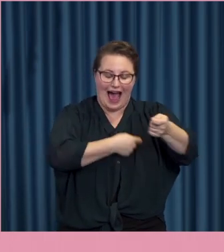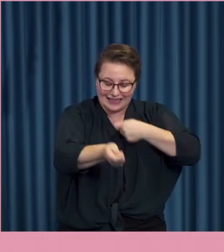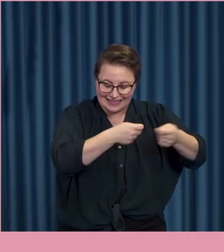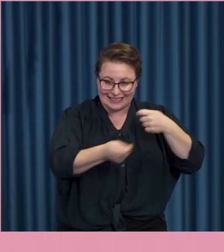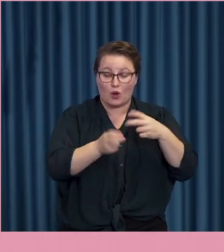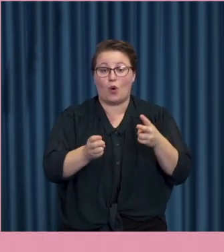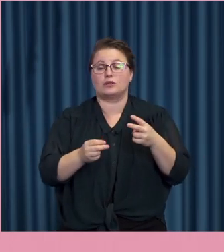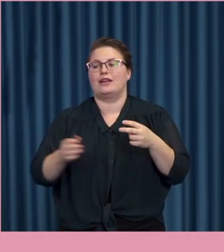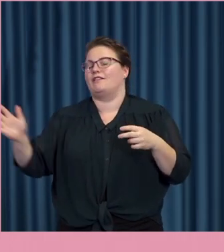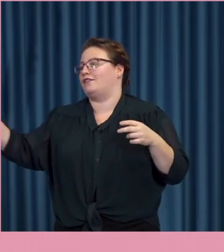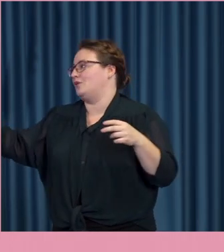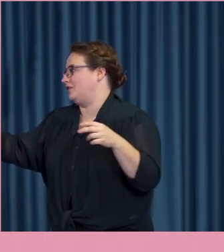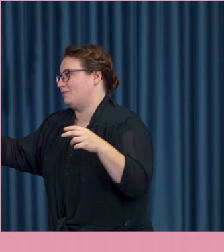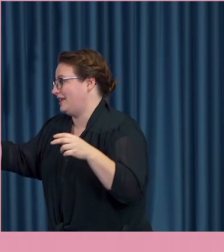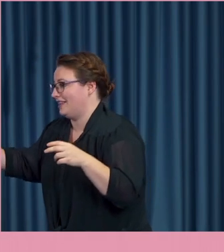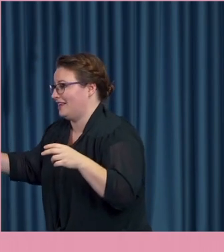föreningsfriheten i fara.